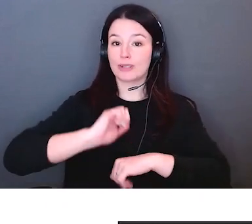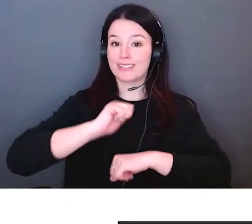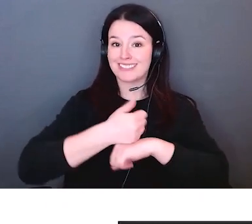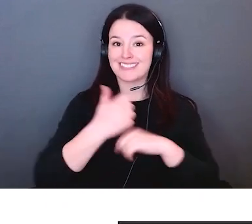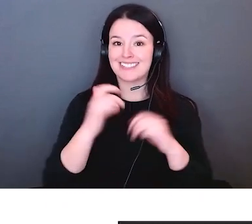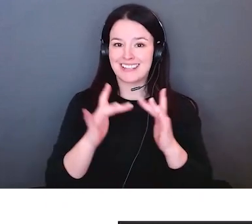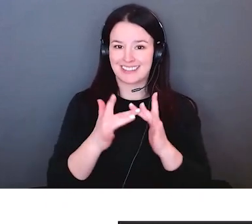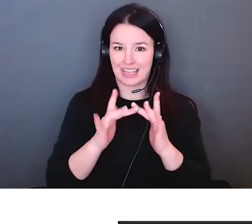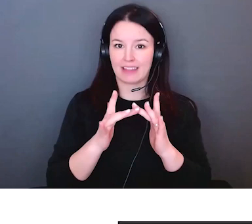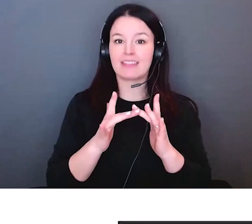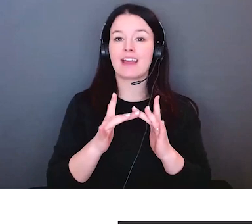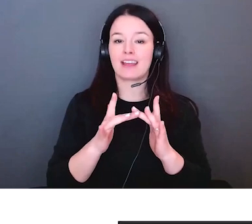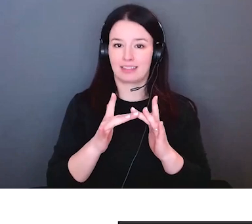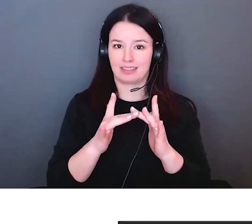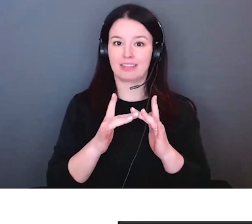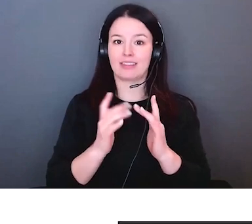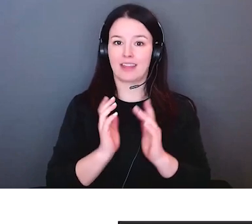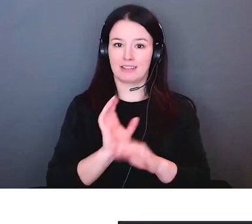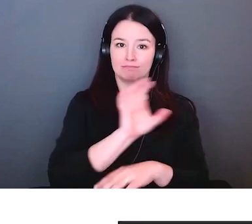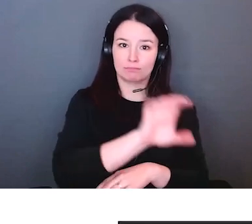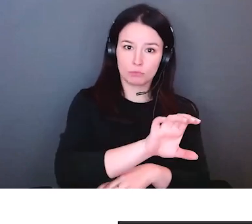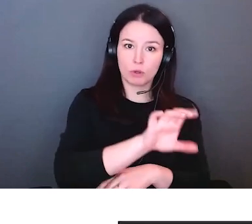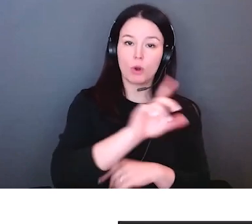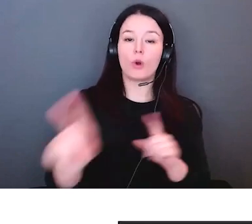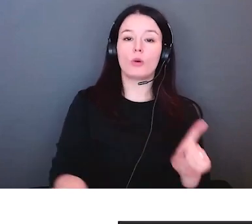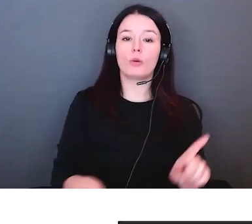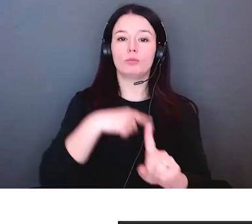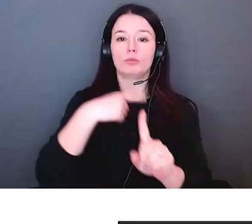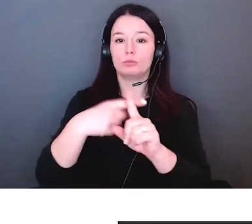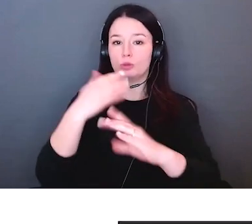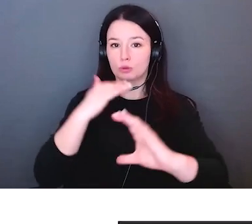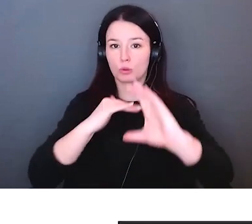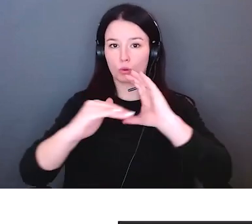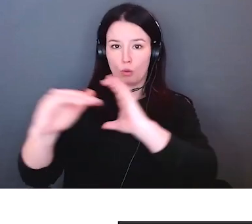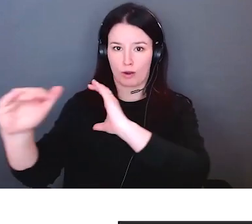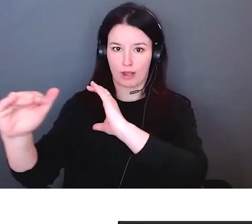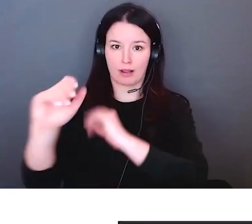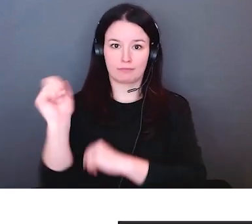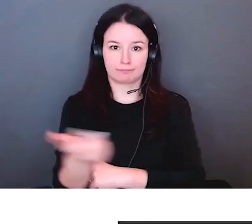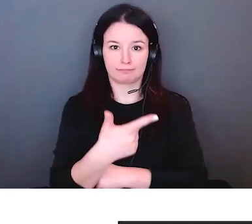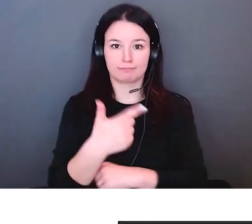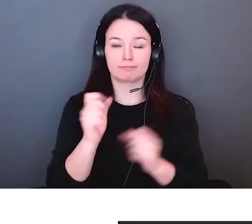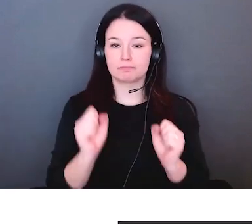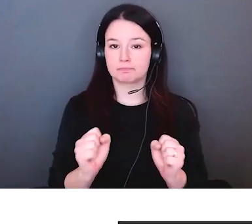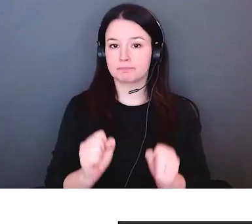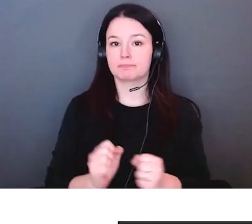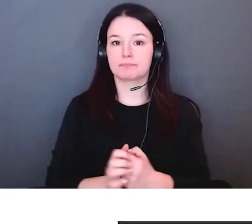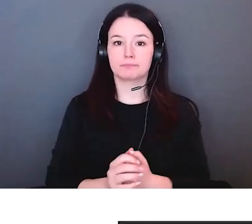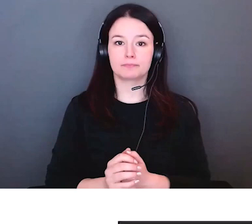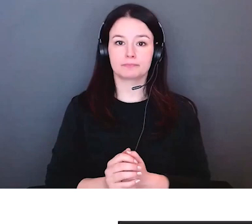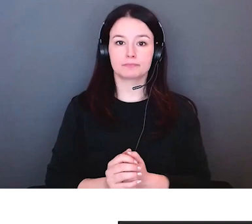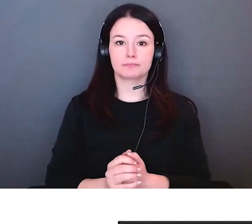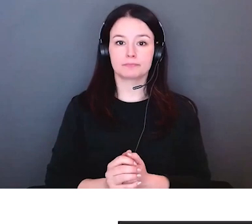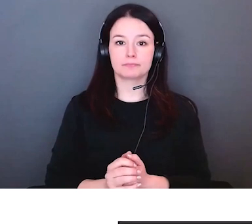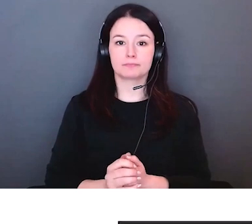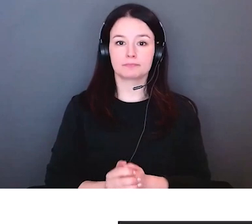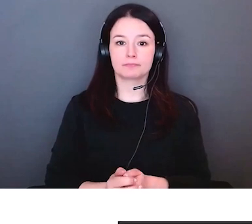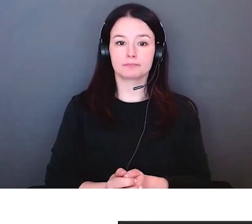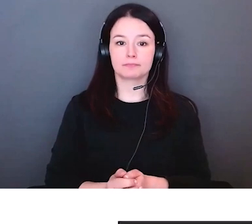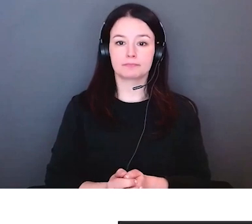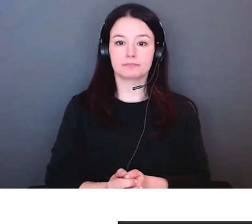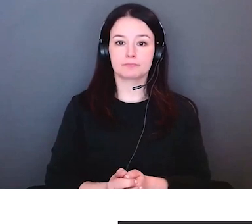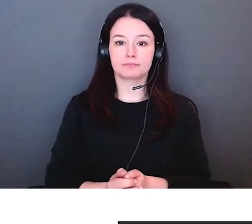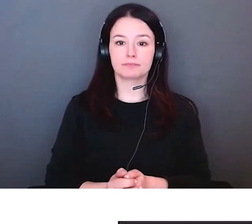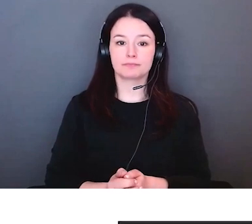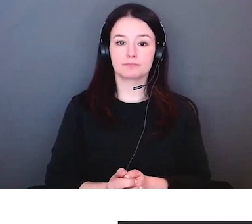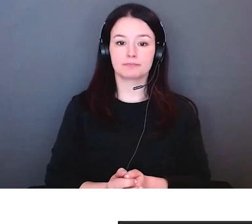pour que la session soit une réussite. Donc aujourd'hui, on a quatre langues dont l'interprétation